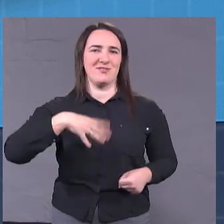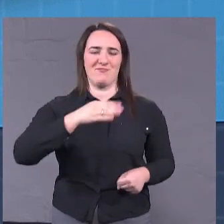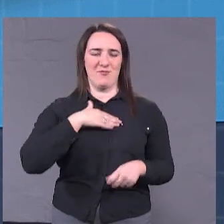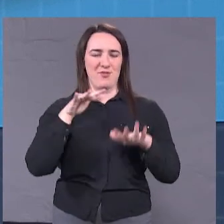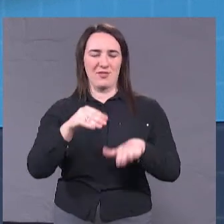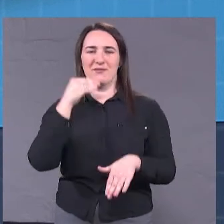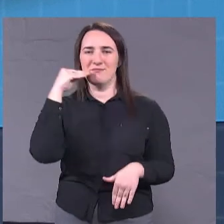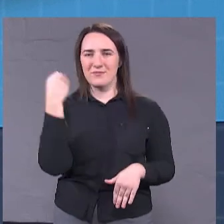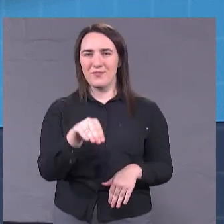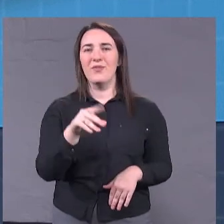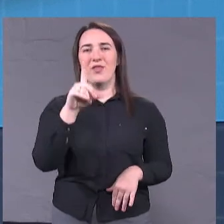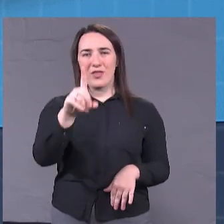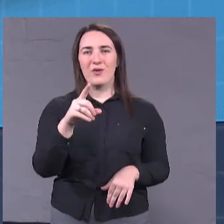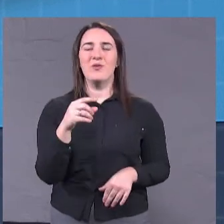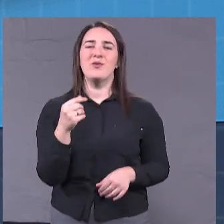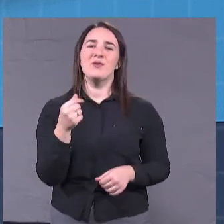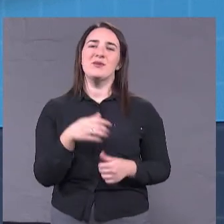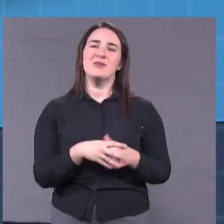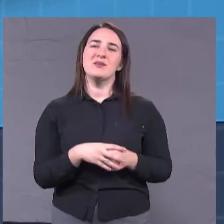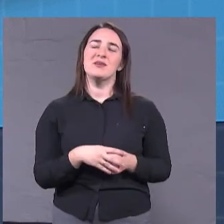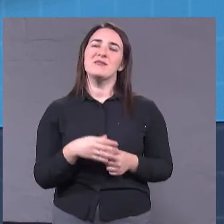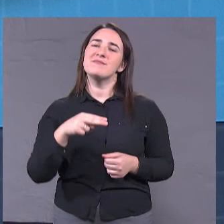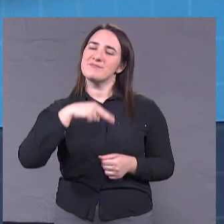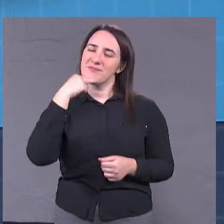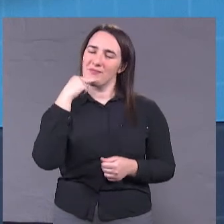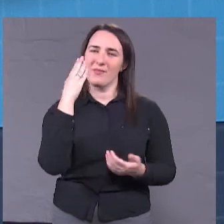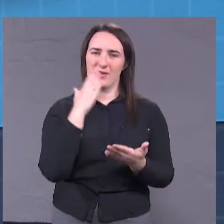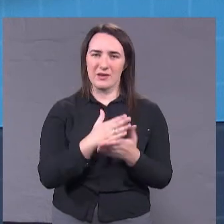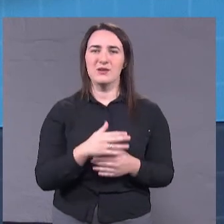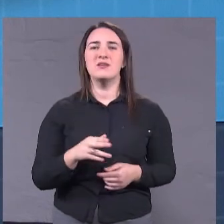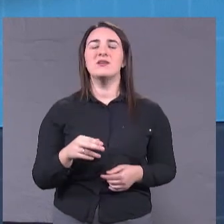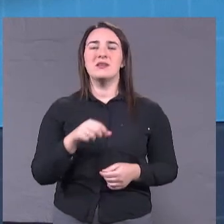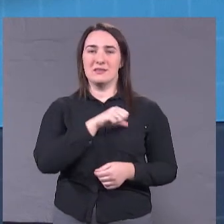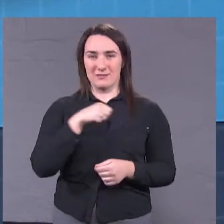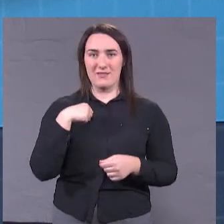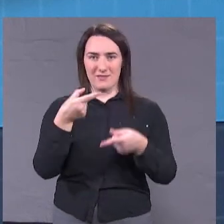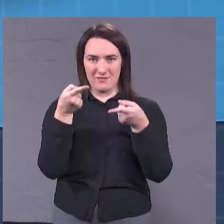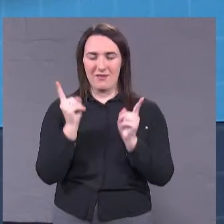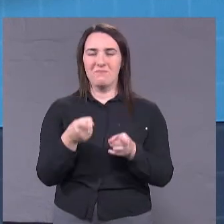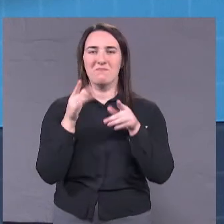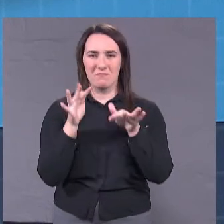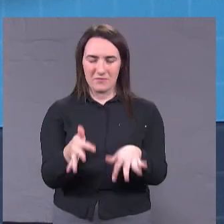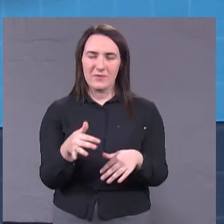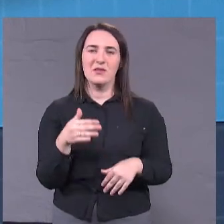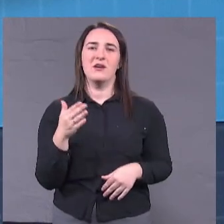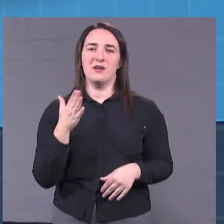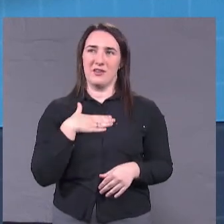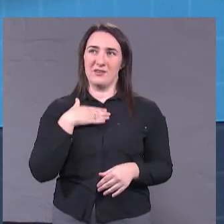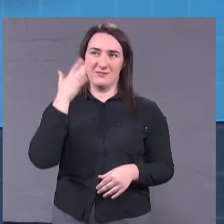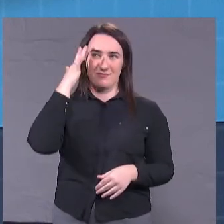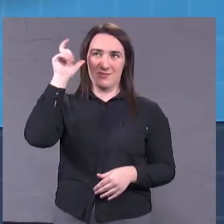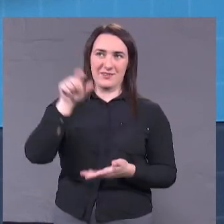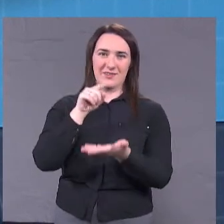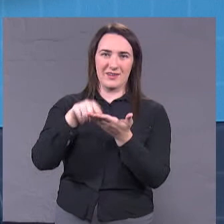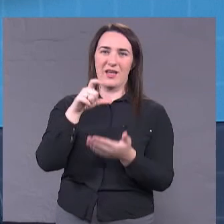тут нас сакцентируємо наступне, що насправді наш кандидат і та команда,